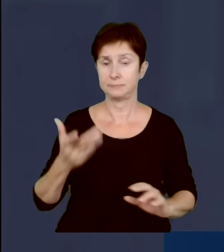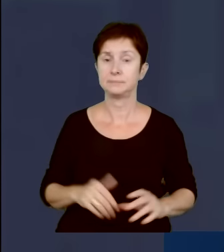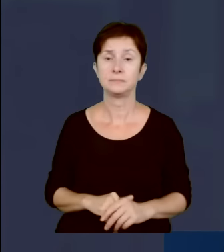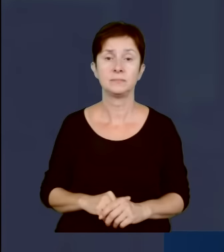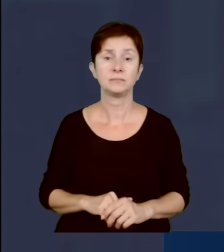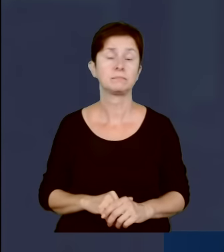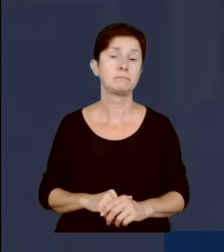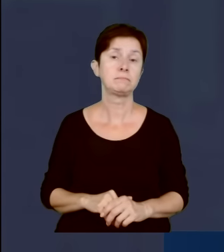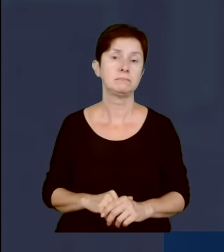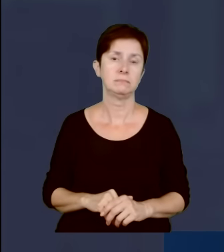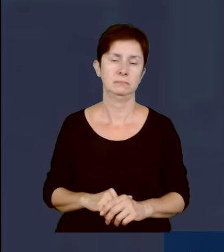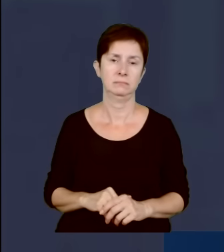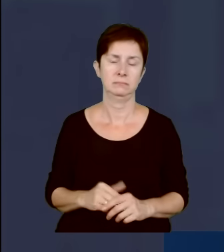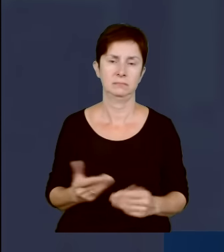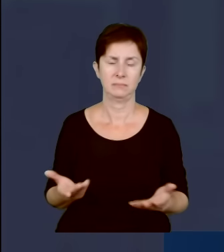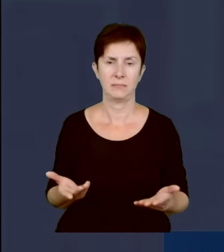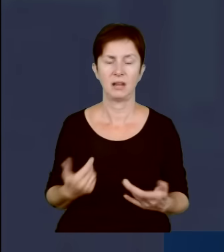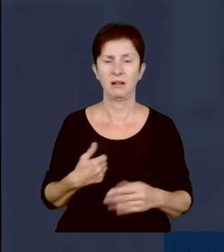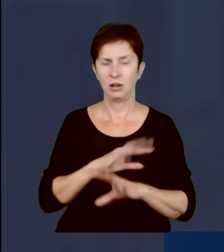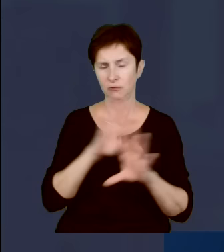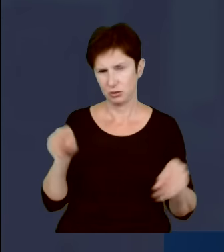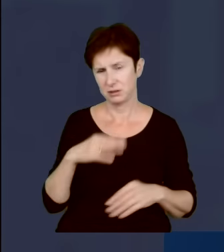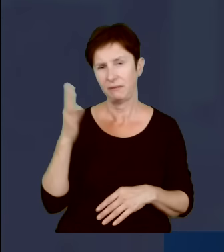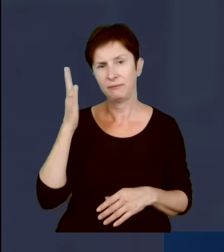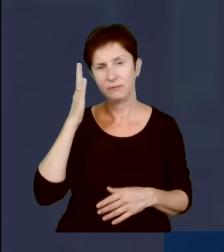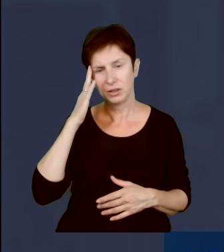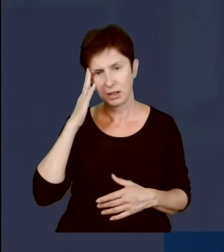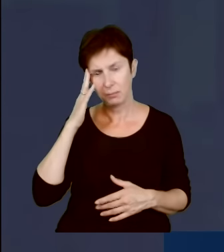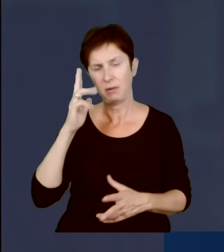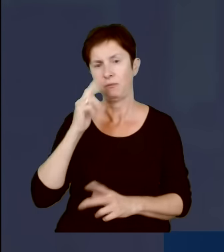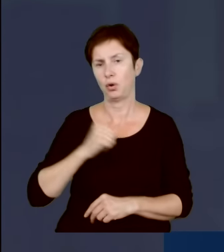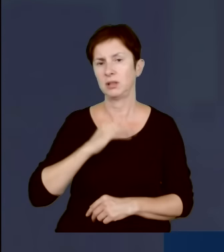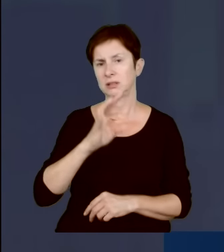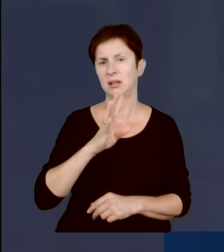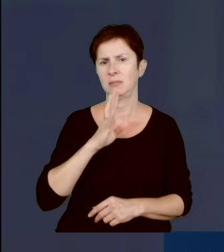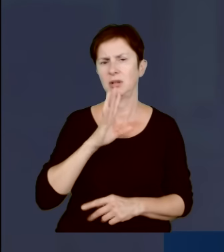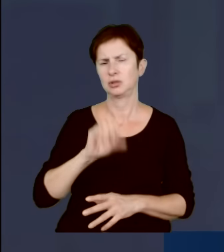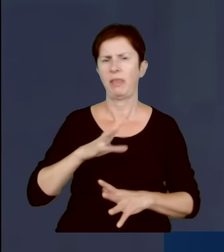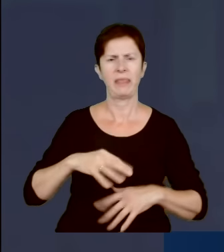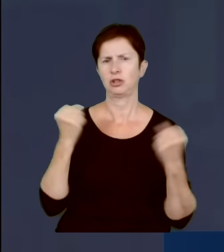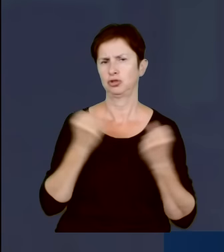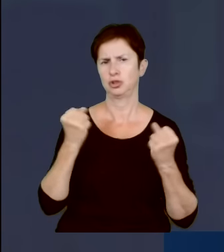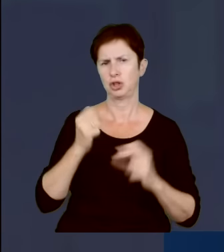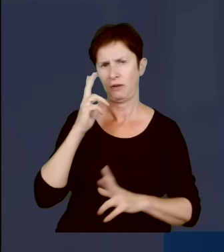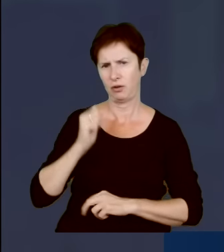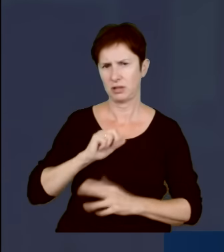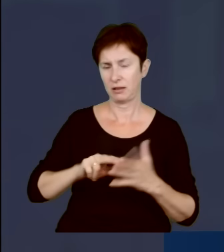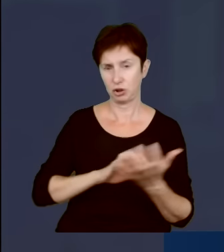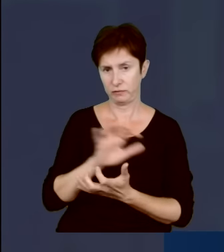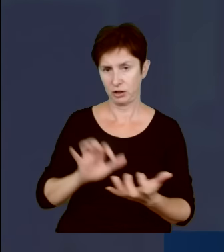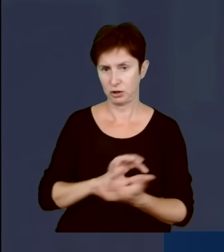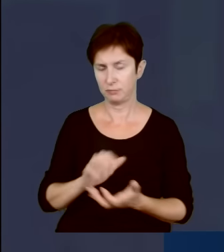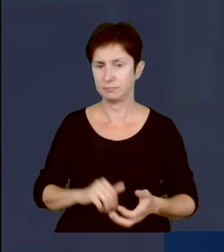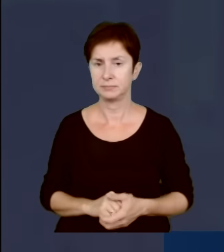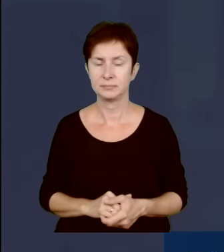swoje zdolności. Przecież nie ulega żadnej wątpliwości, że wojska Stanów Zjednoczonych są najsilniejszymi wojskami na świecie. Panie ministrze,